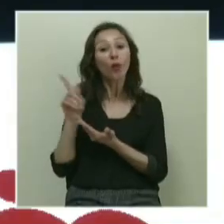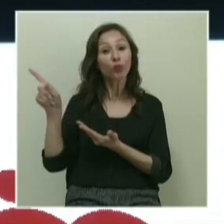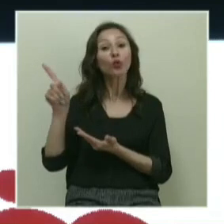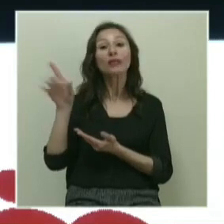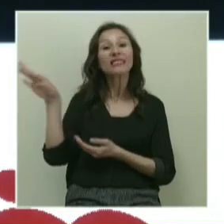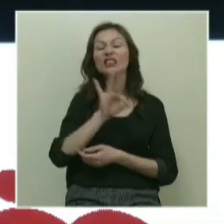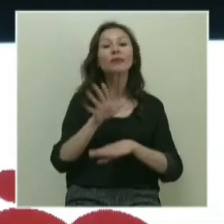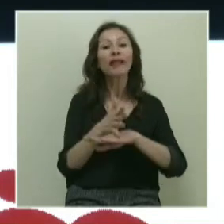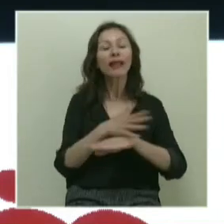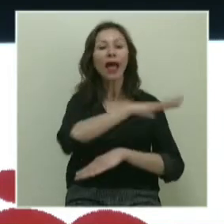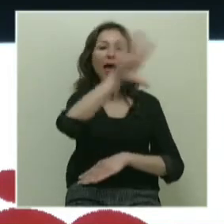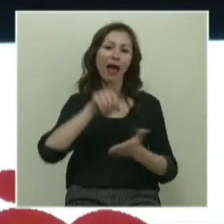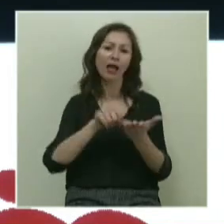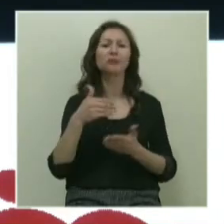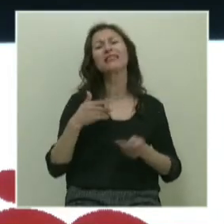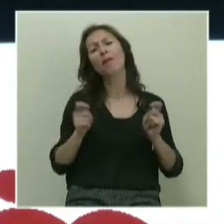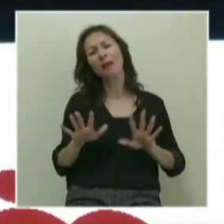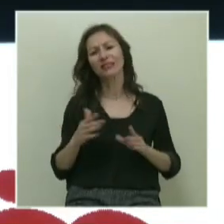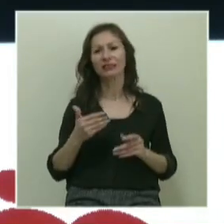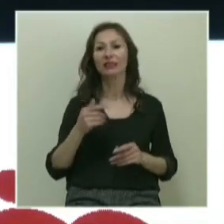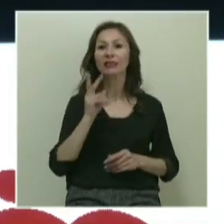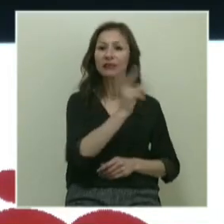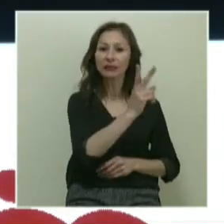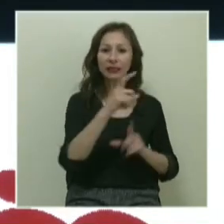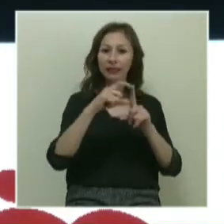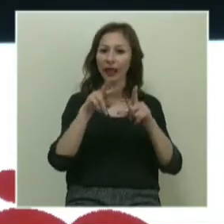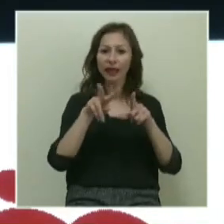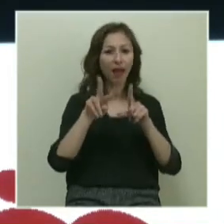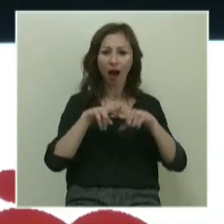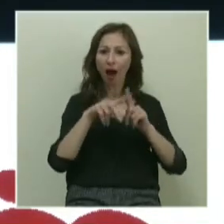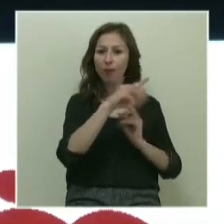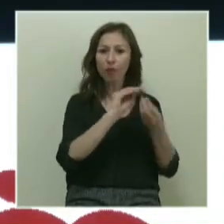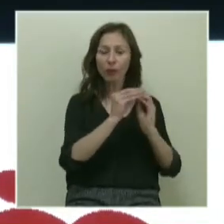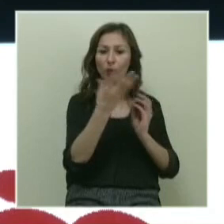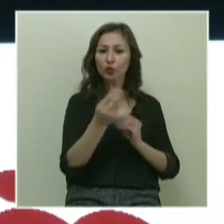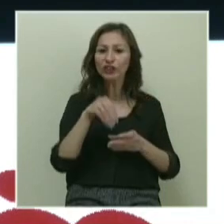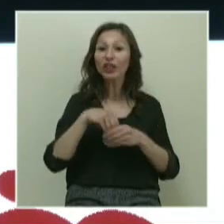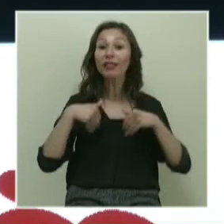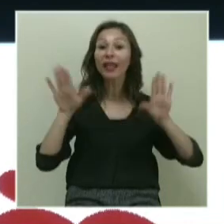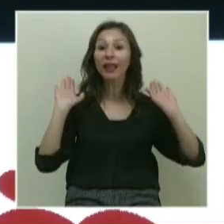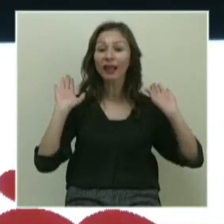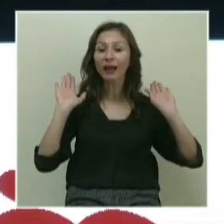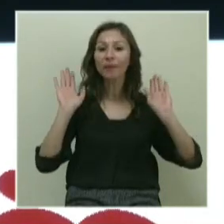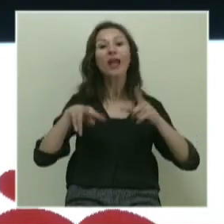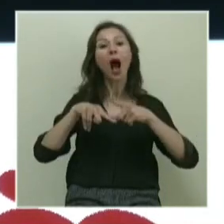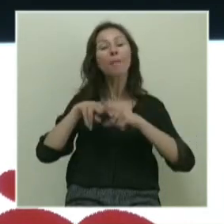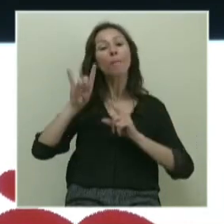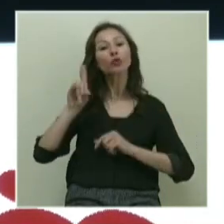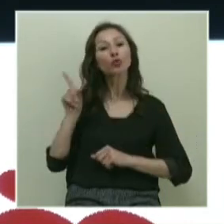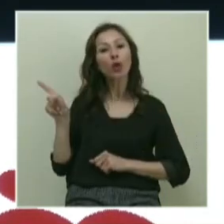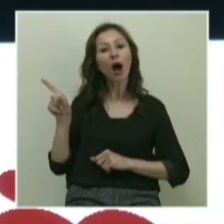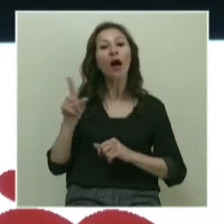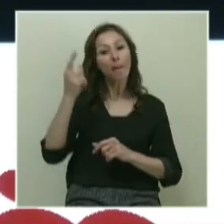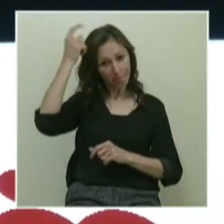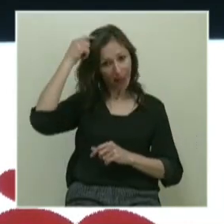bunu seçtim. Neden? Herkes şöyle bir, biz yapamayız. Sizin DNA'nızda bir sorun olduğu için değil. Alper Bozkurt'ta